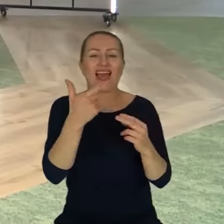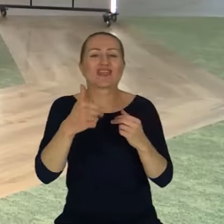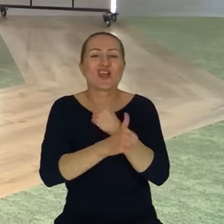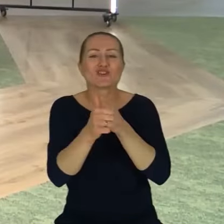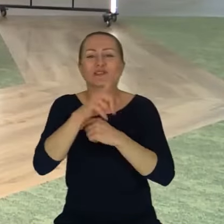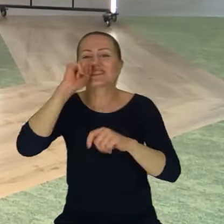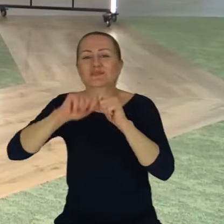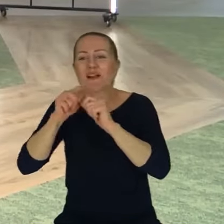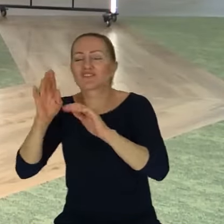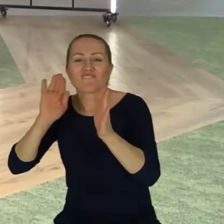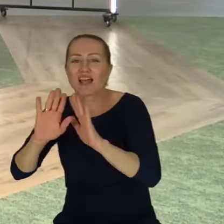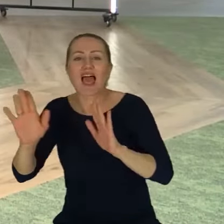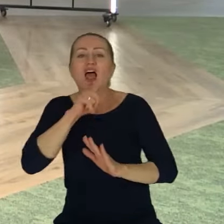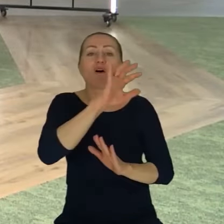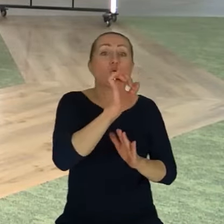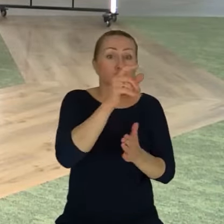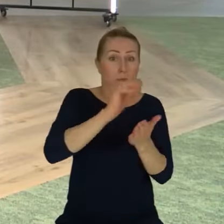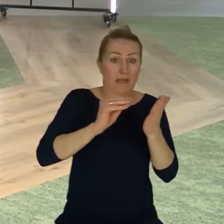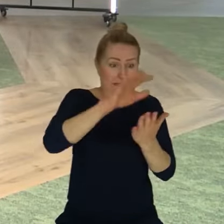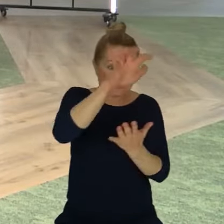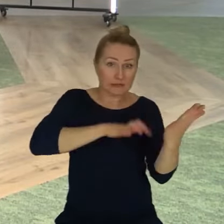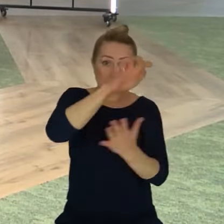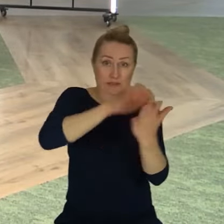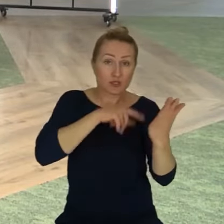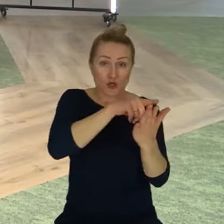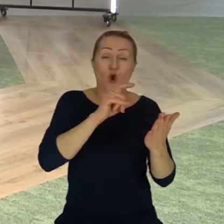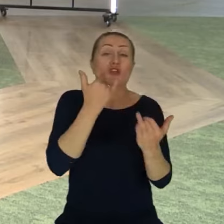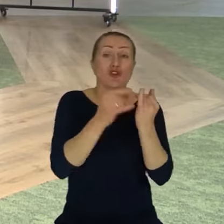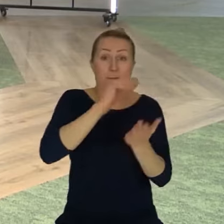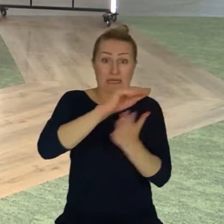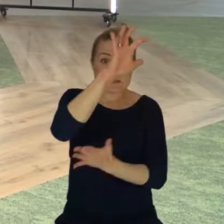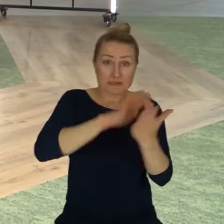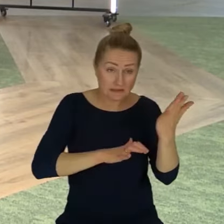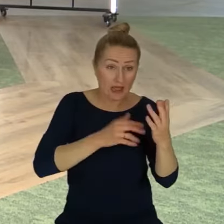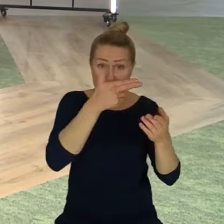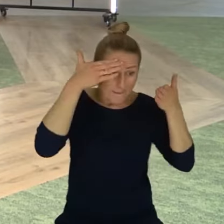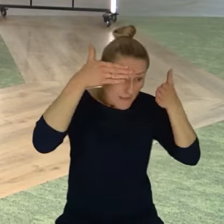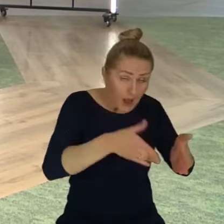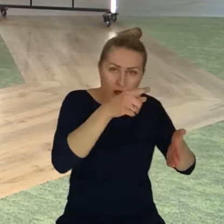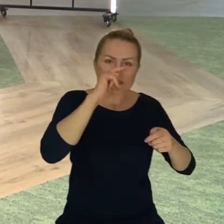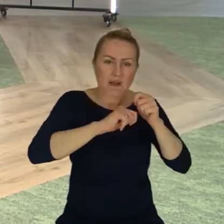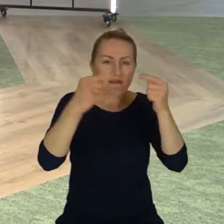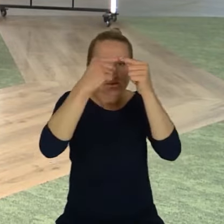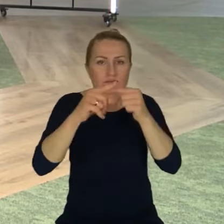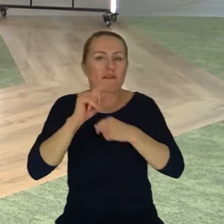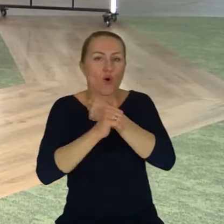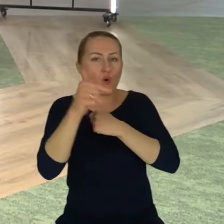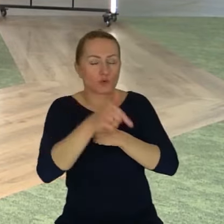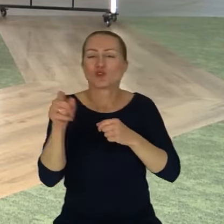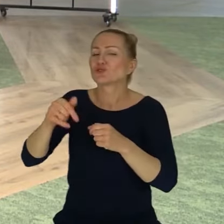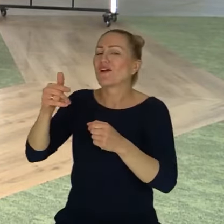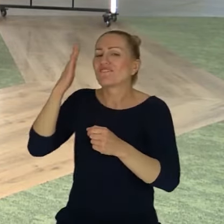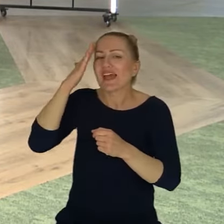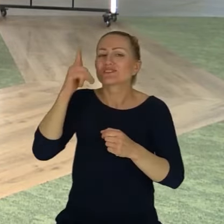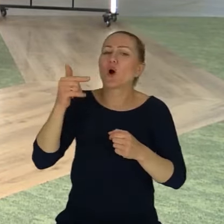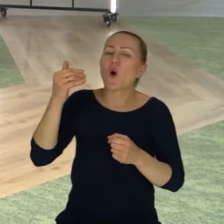tym, co on pisze. Tylko te kompetencje dzisiaj muszą być rozszerzone na nas wszystkich. Dokładnie. Na dzieci, na młodzież, na dorosłych. Dzisiaj w innej sytuacji,